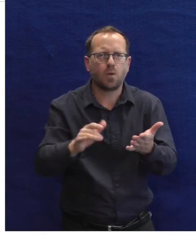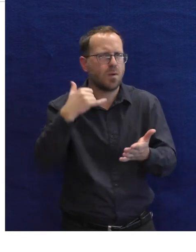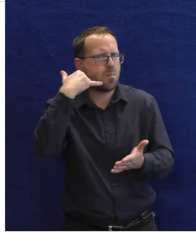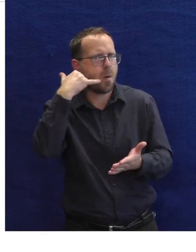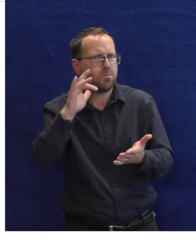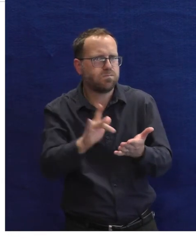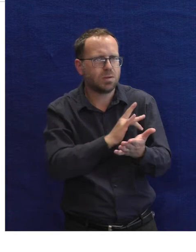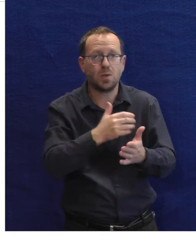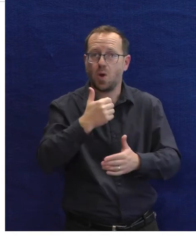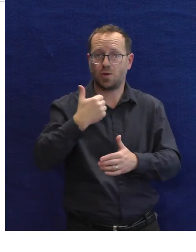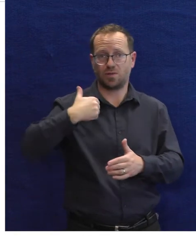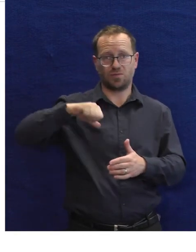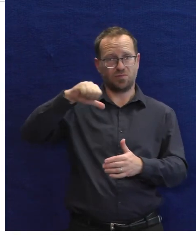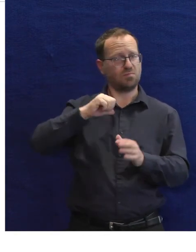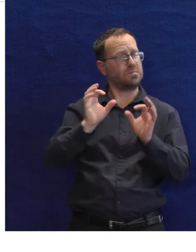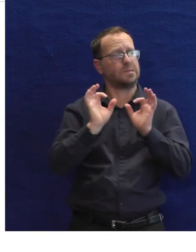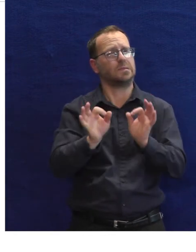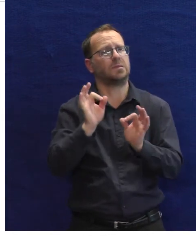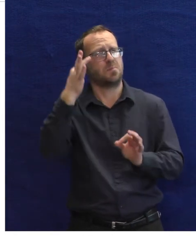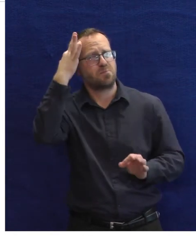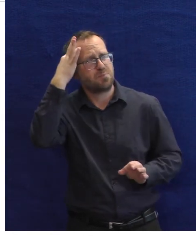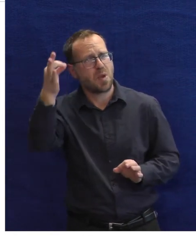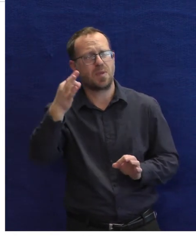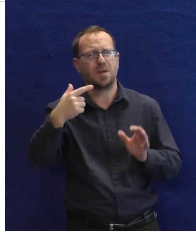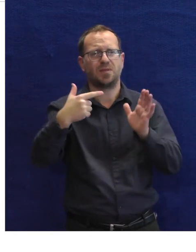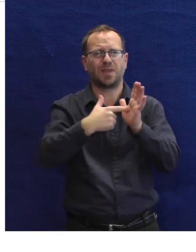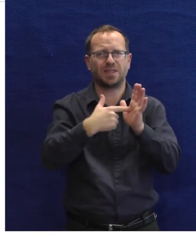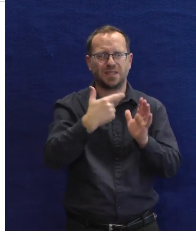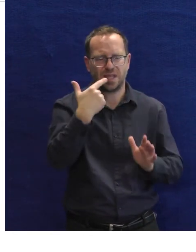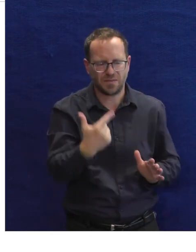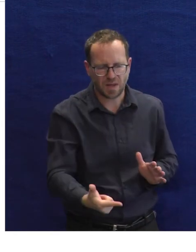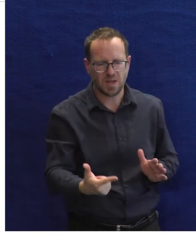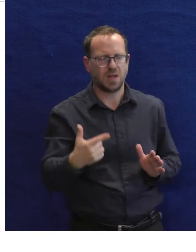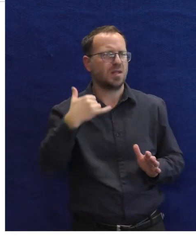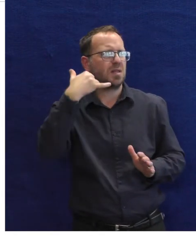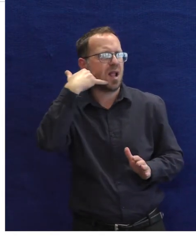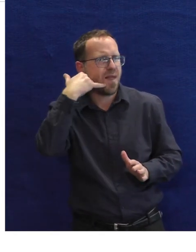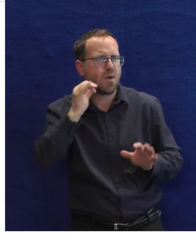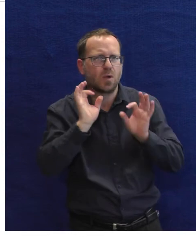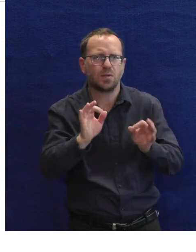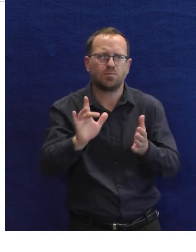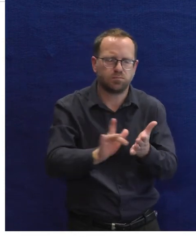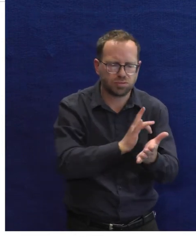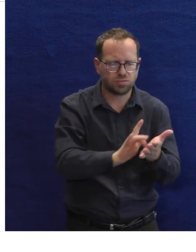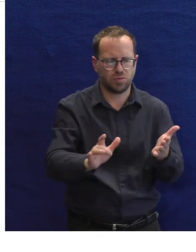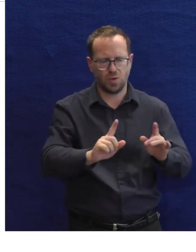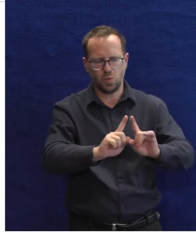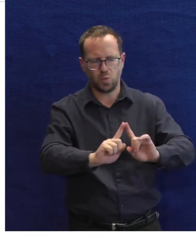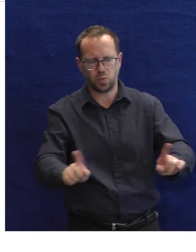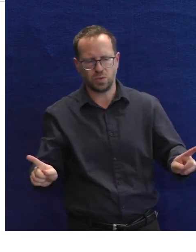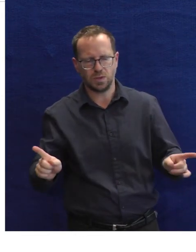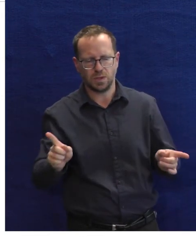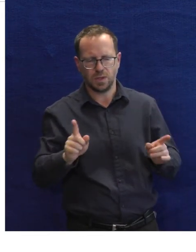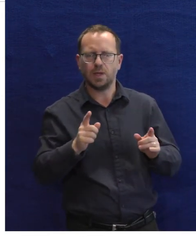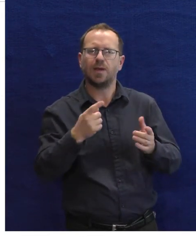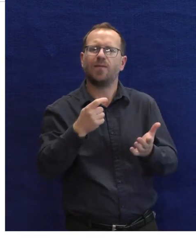půjčuji iPhony. Máme tam iPhone 2020 Special Edition, případně iPhone 12 Pro.